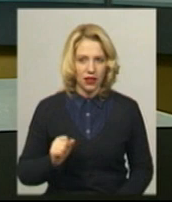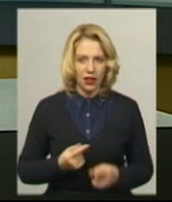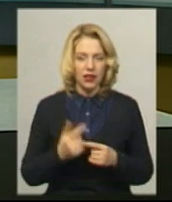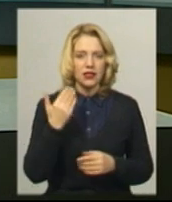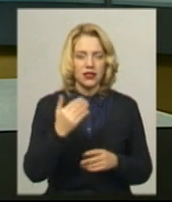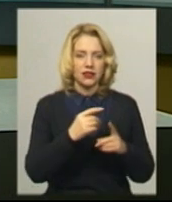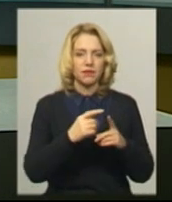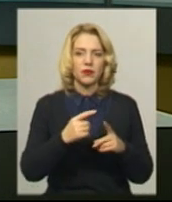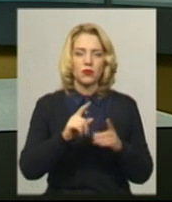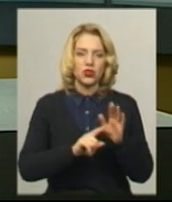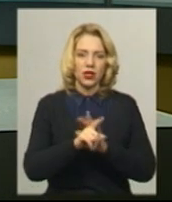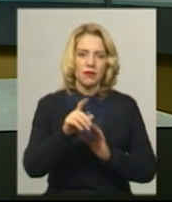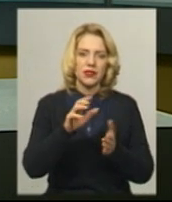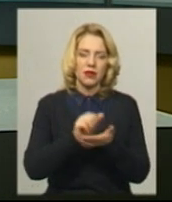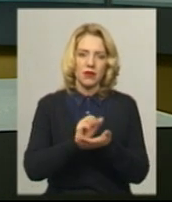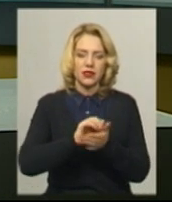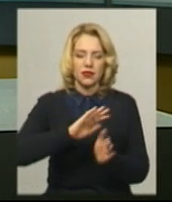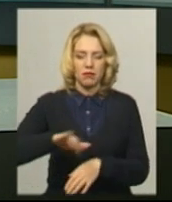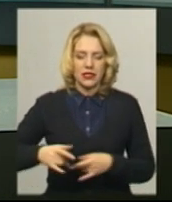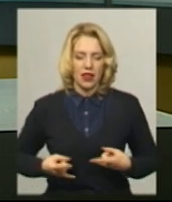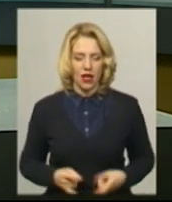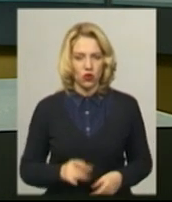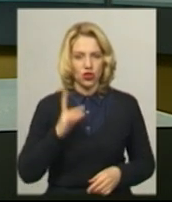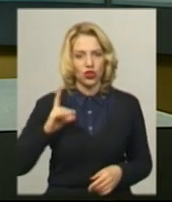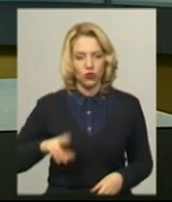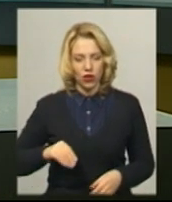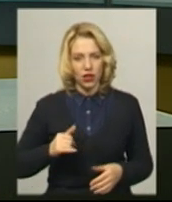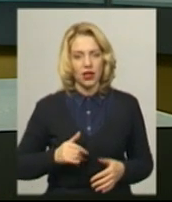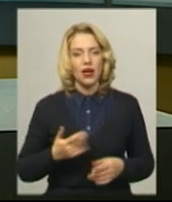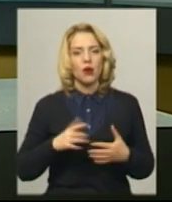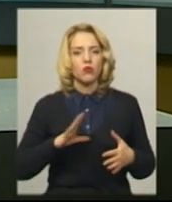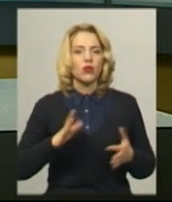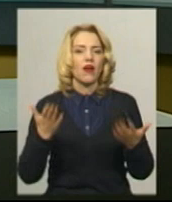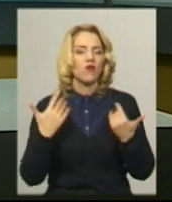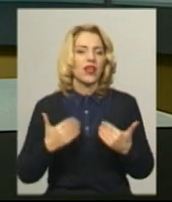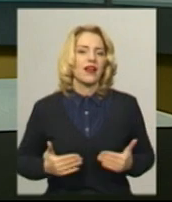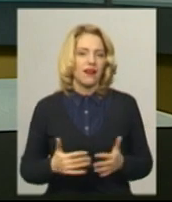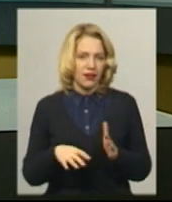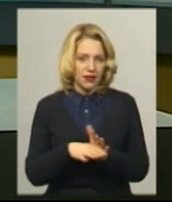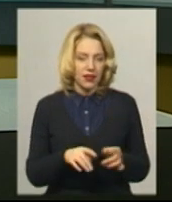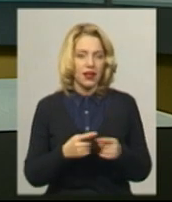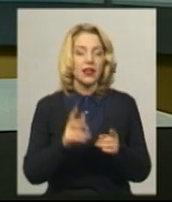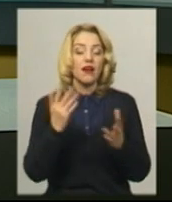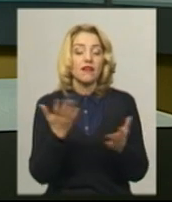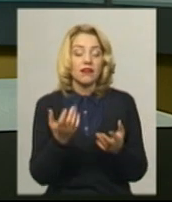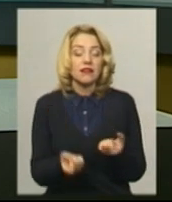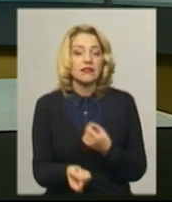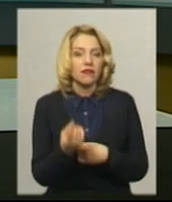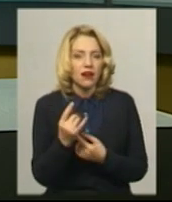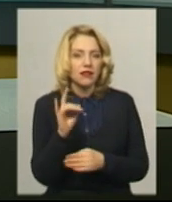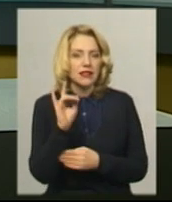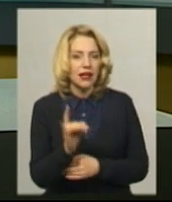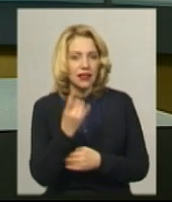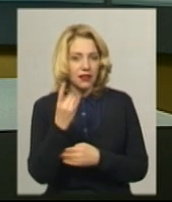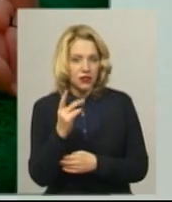почала цим займатися після народження доньки у декретній відпустці Які саме мініатюри з'являються з-під рук лялькарки, бачила Леся